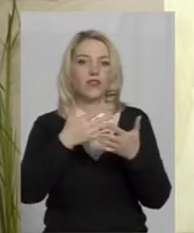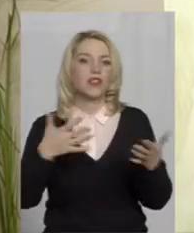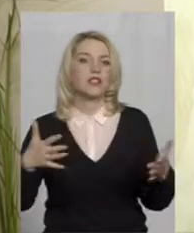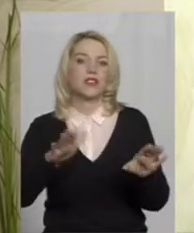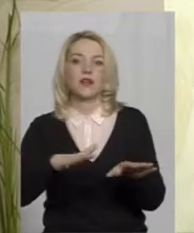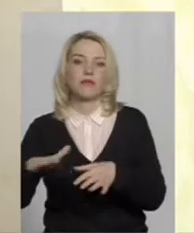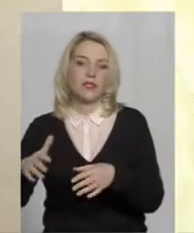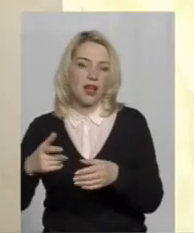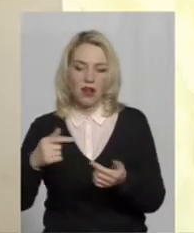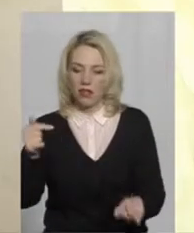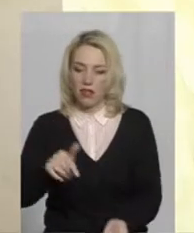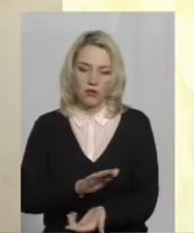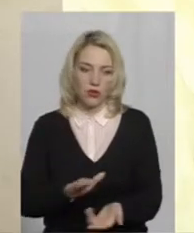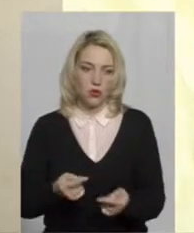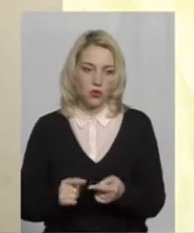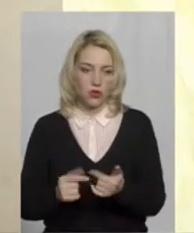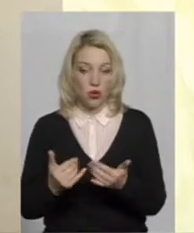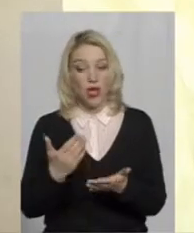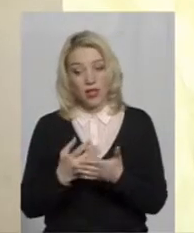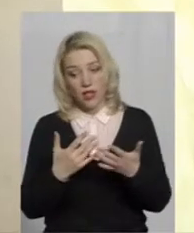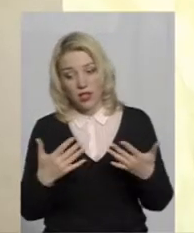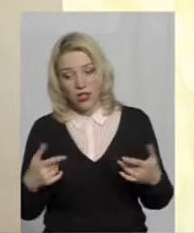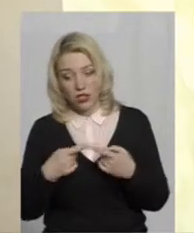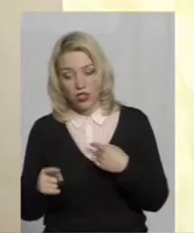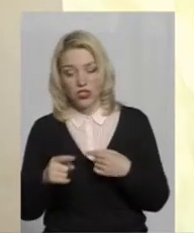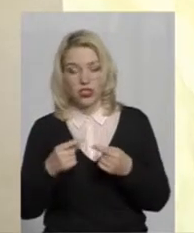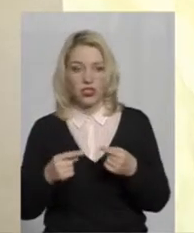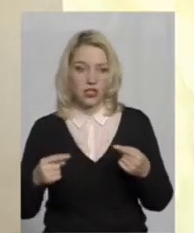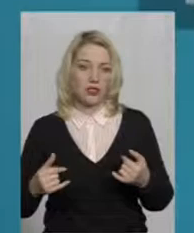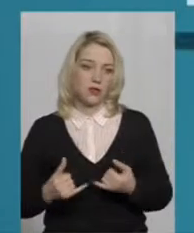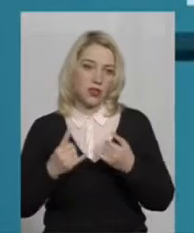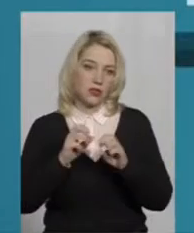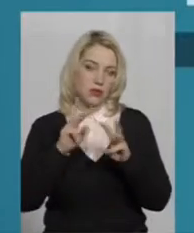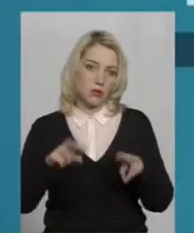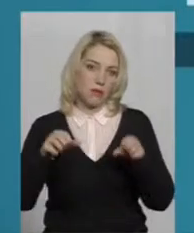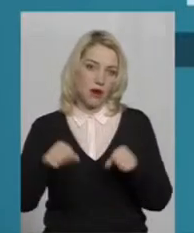пристосовані. Але є інші засоби, де забезпечуються права таких людей.